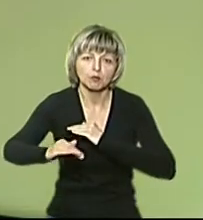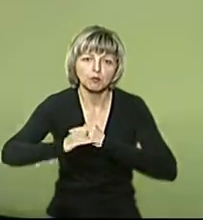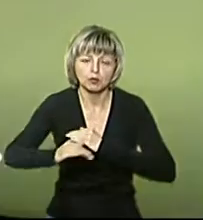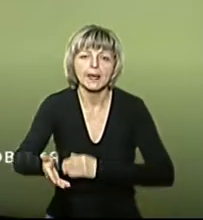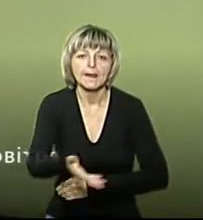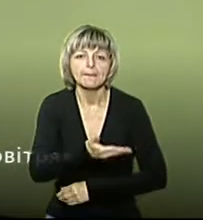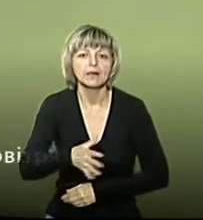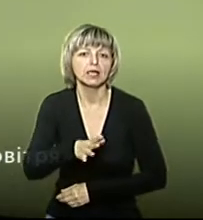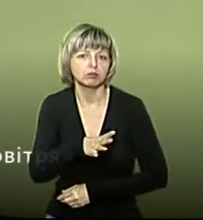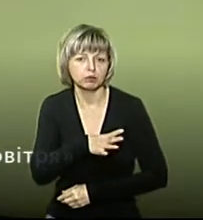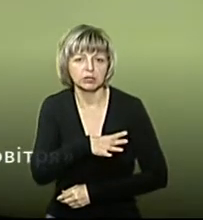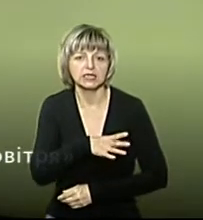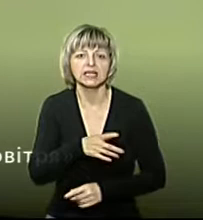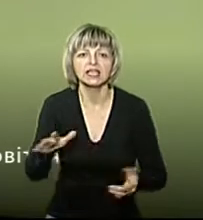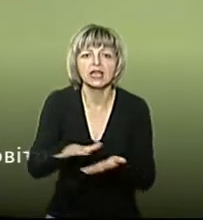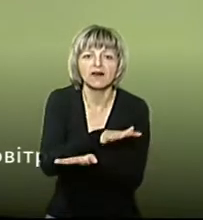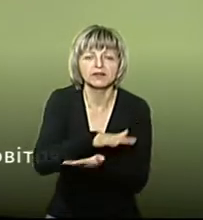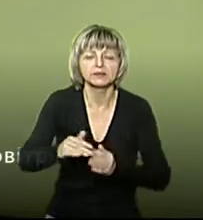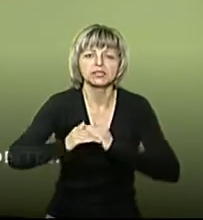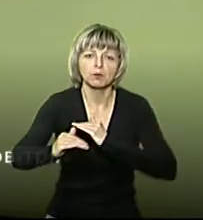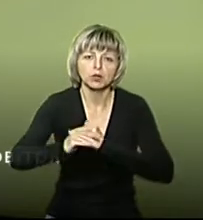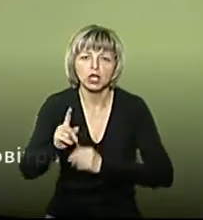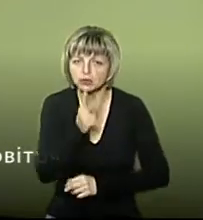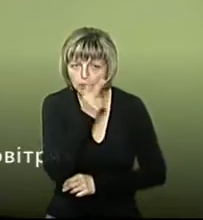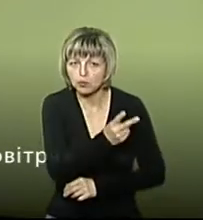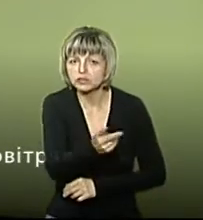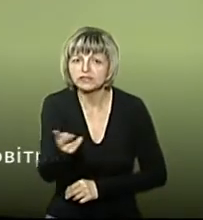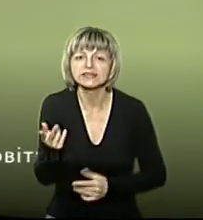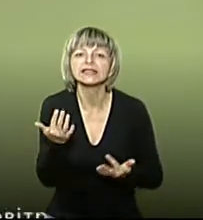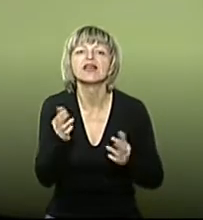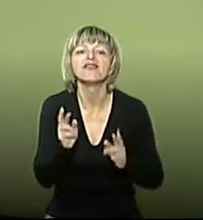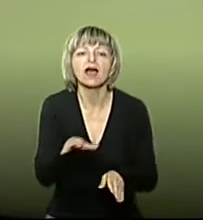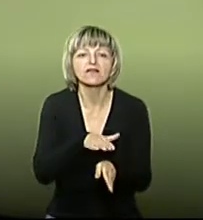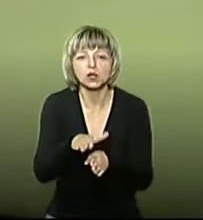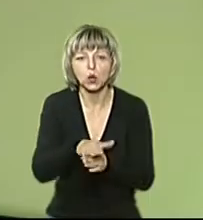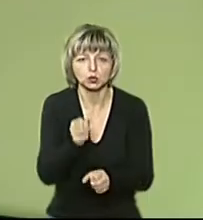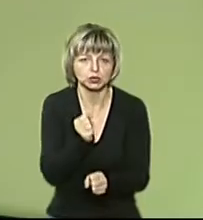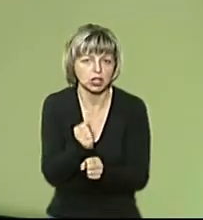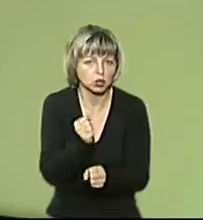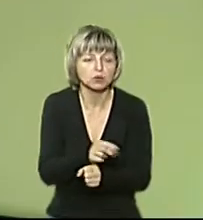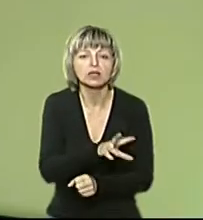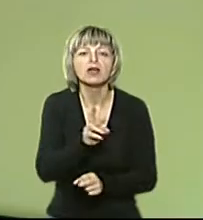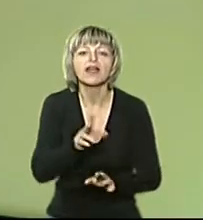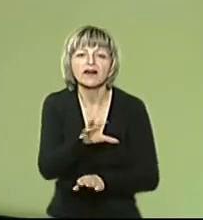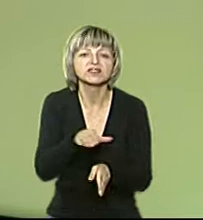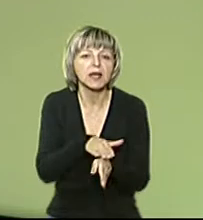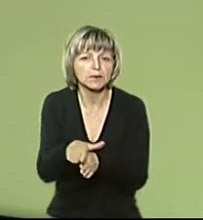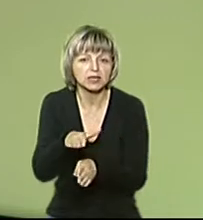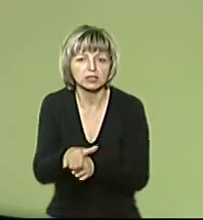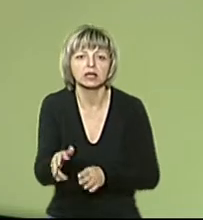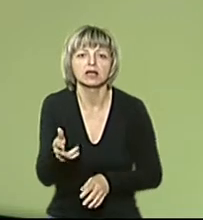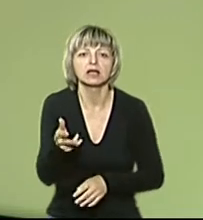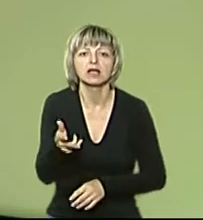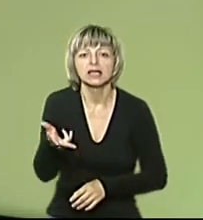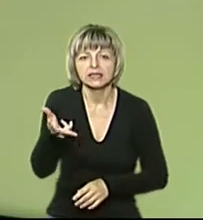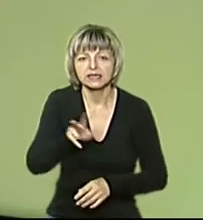Ми були на фільтраційних полях, щоб подивитися, наскільки виконуються ці роботи, як все проходить. Три карти вже